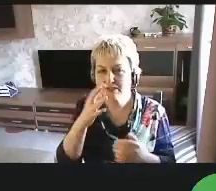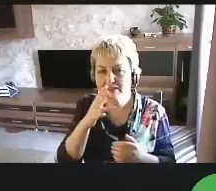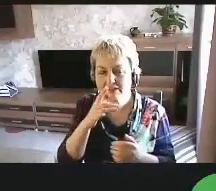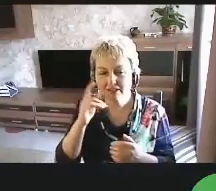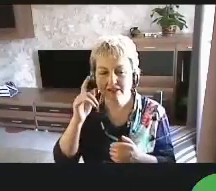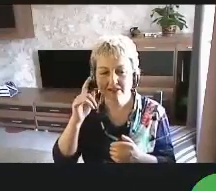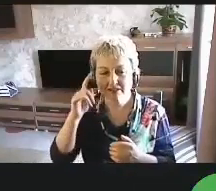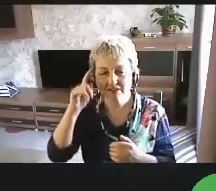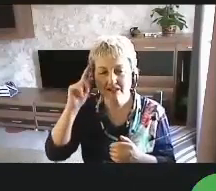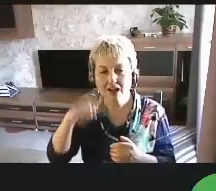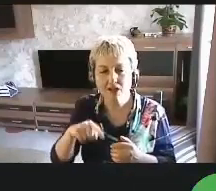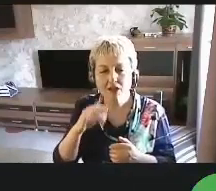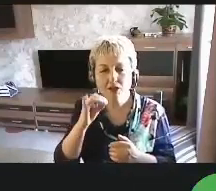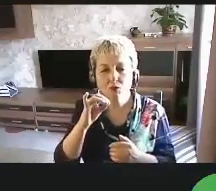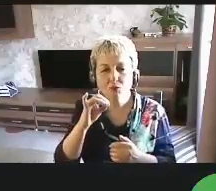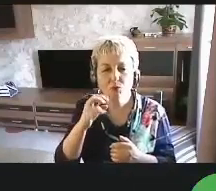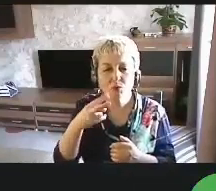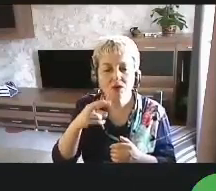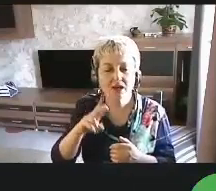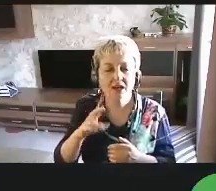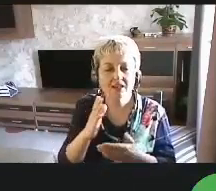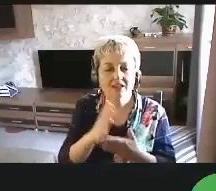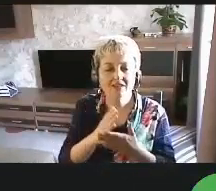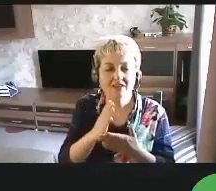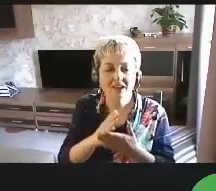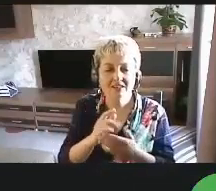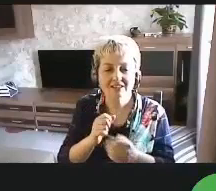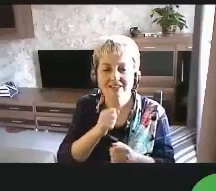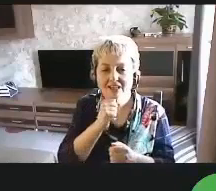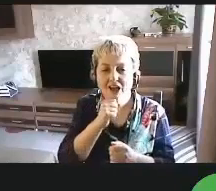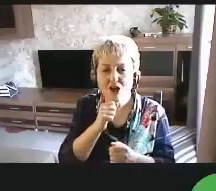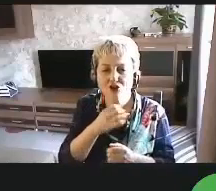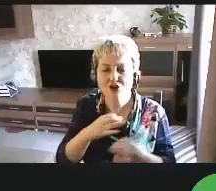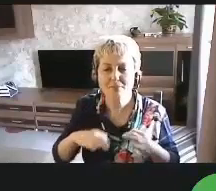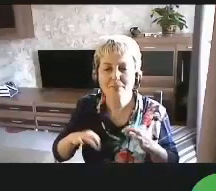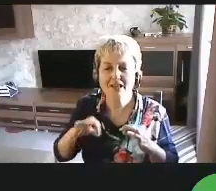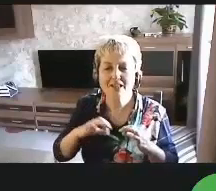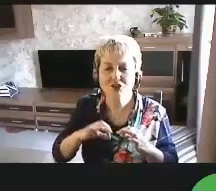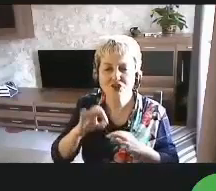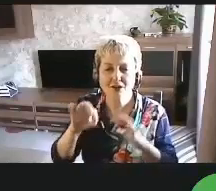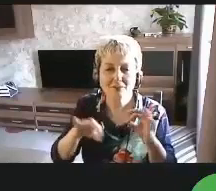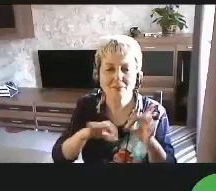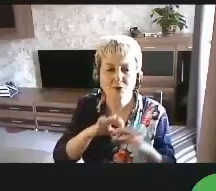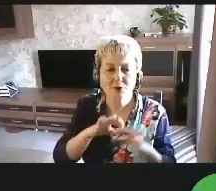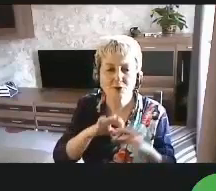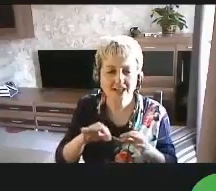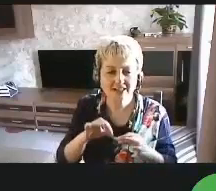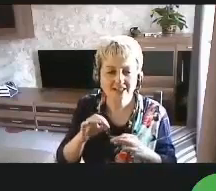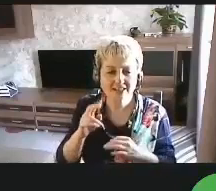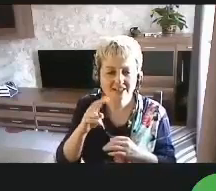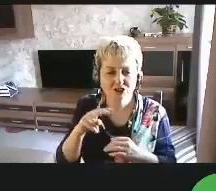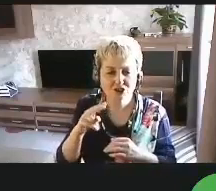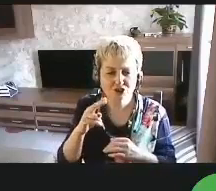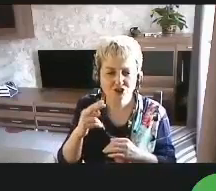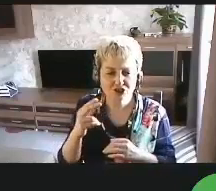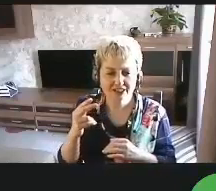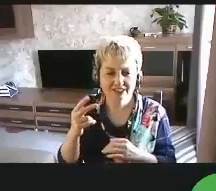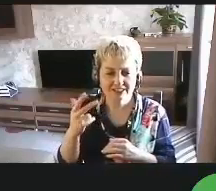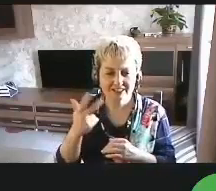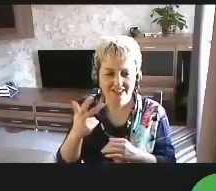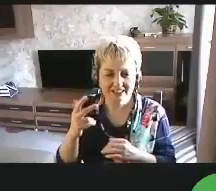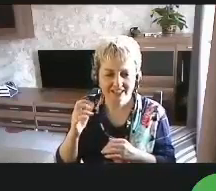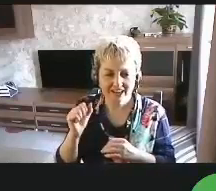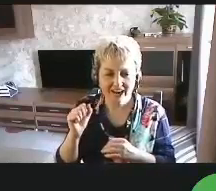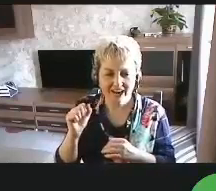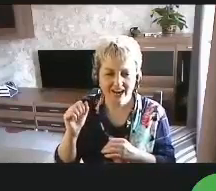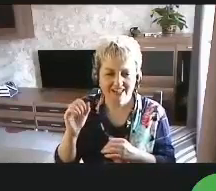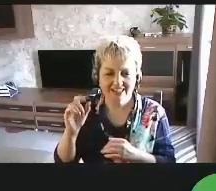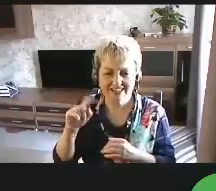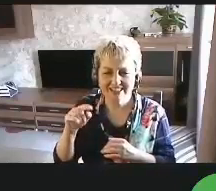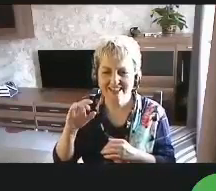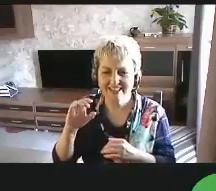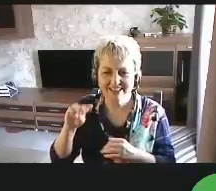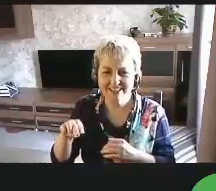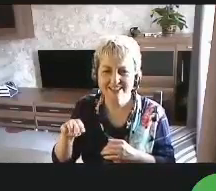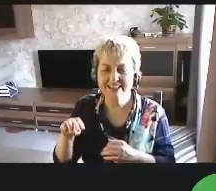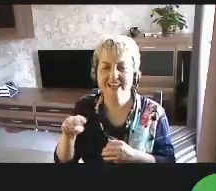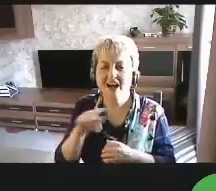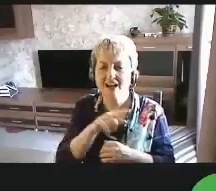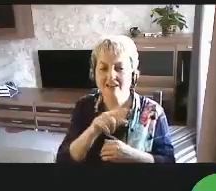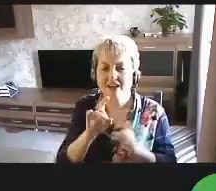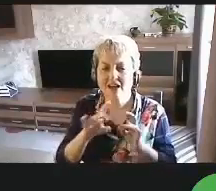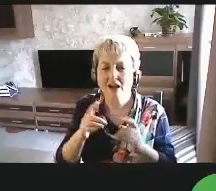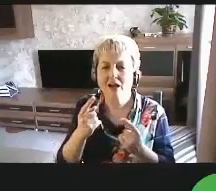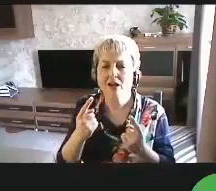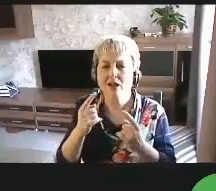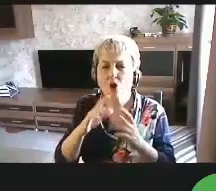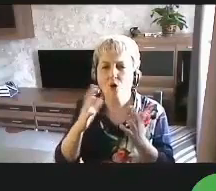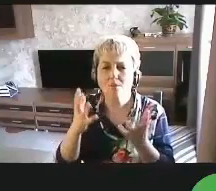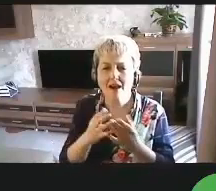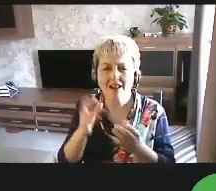лет. Юля является старшим менеджером проектов G3 ICT. Что такое G3 ICT?